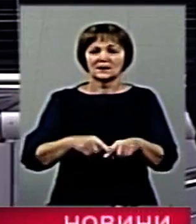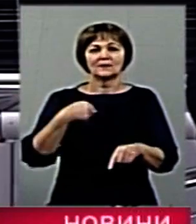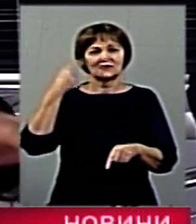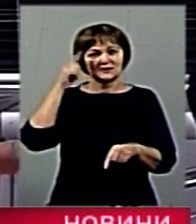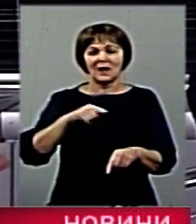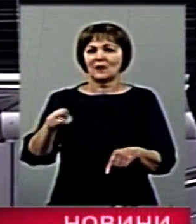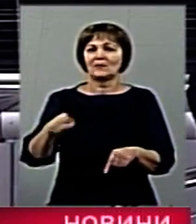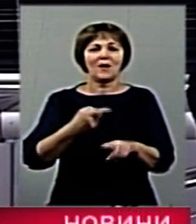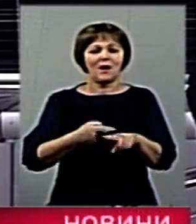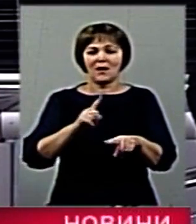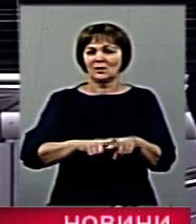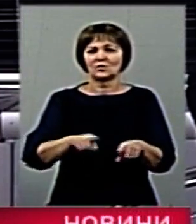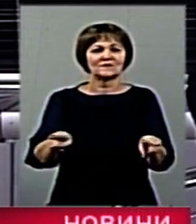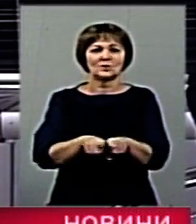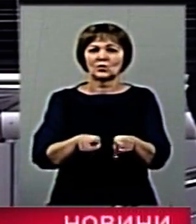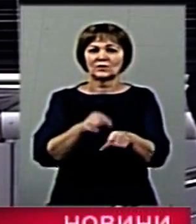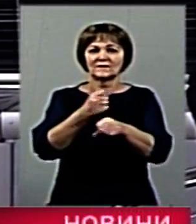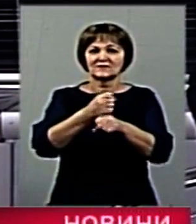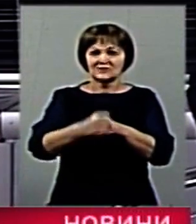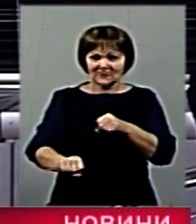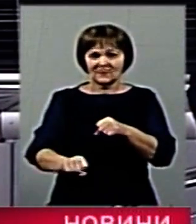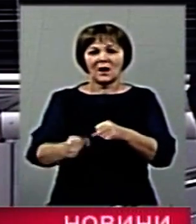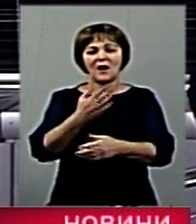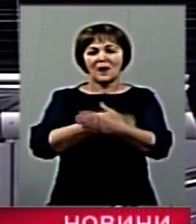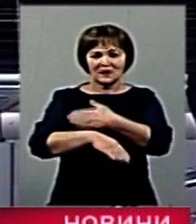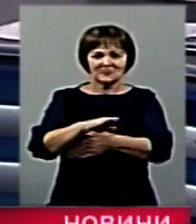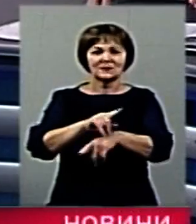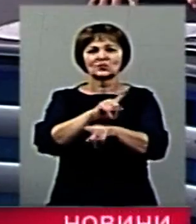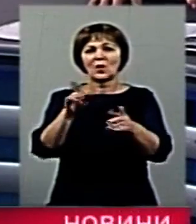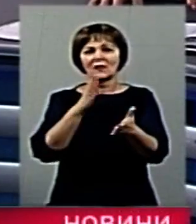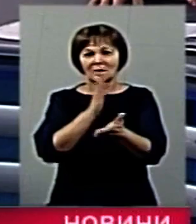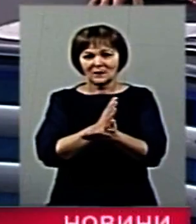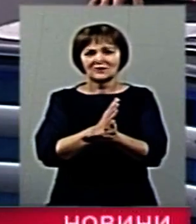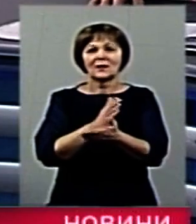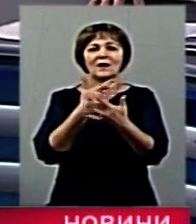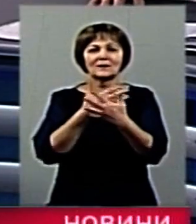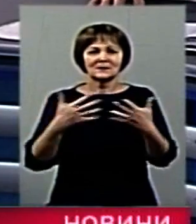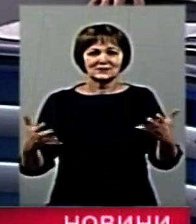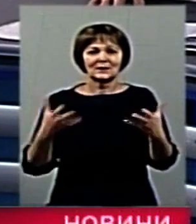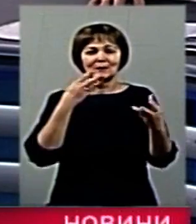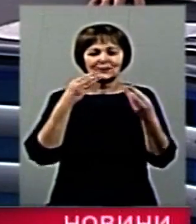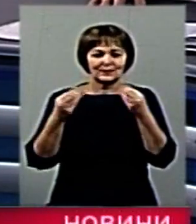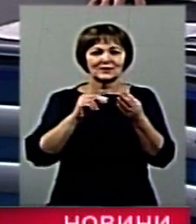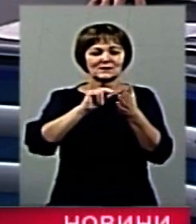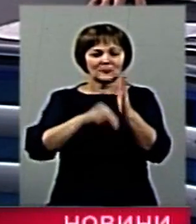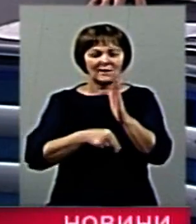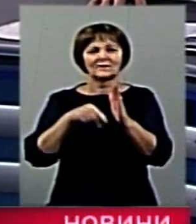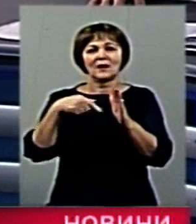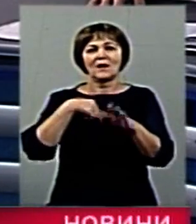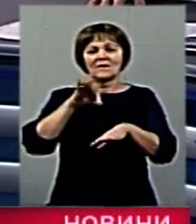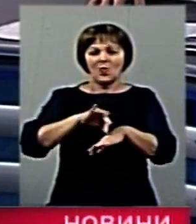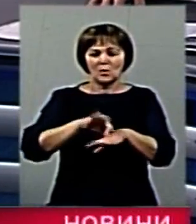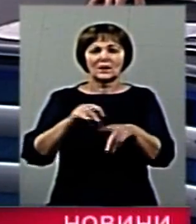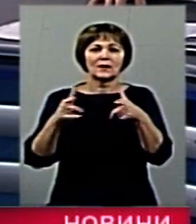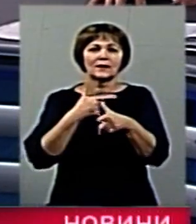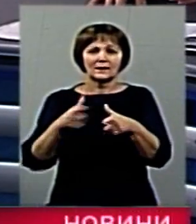ми знаємо, вже не грало свою роль в 1942 році, тому брали каліцтво, виготовлення фальшової довідки про те, що людина хвора,